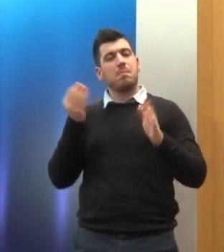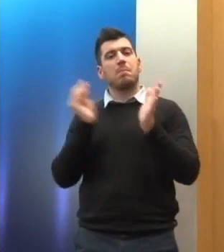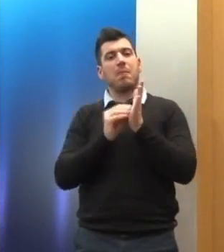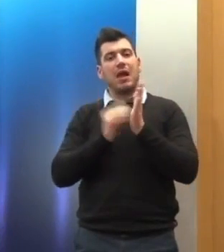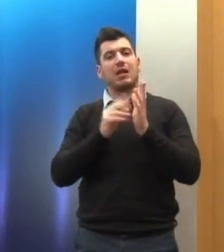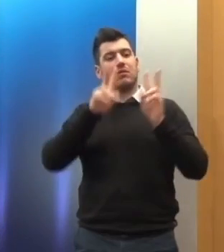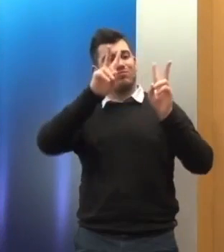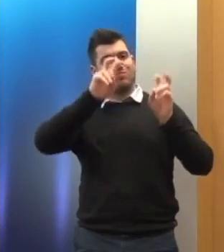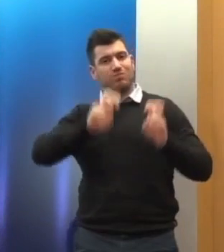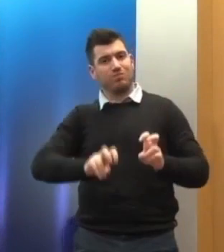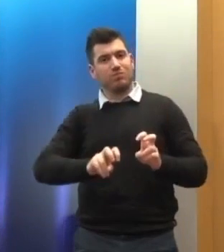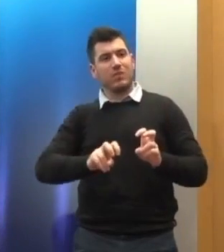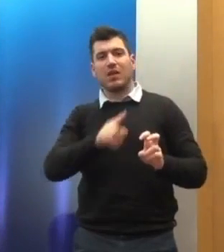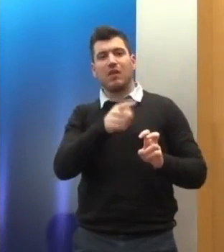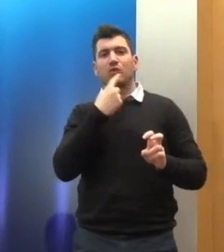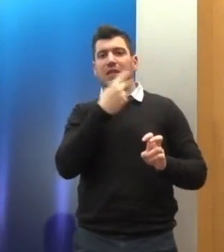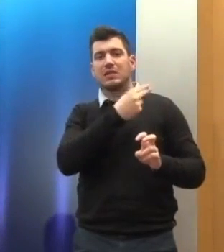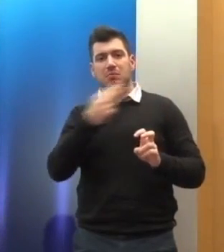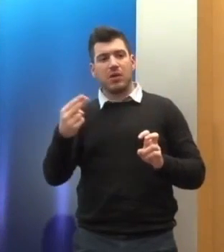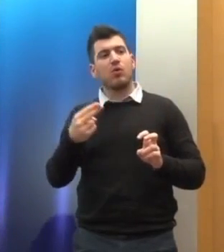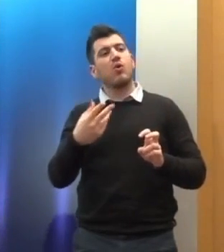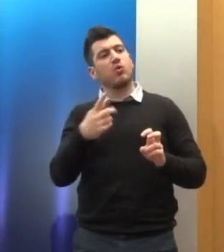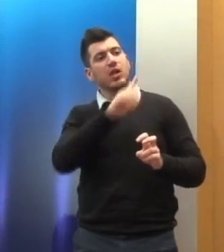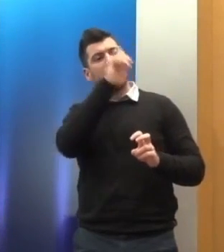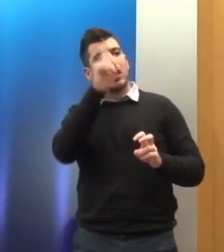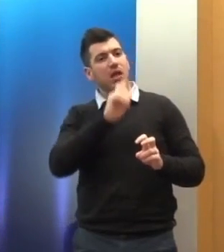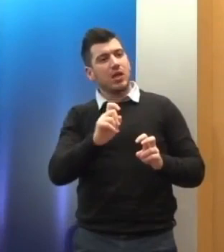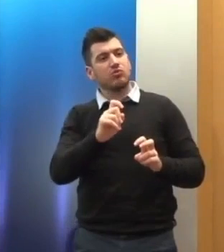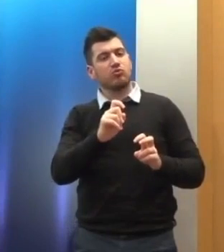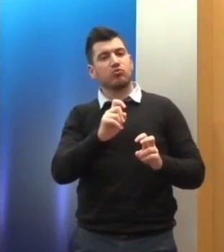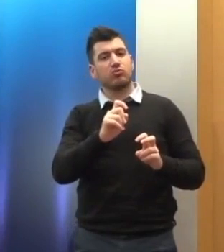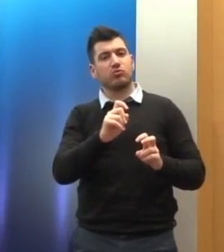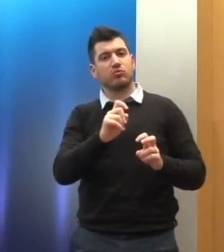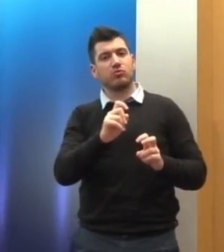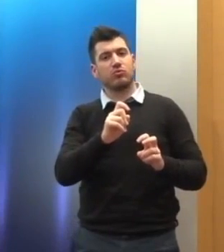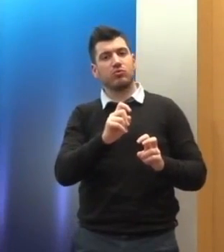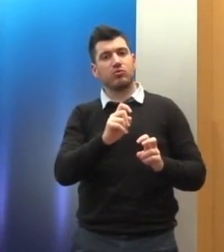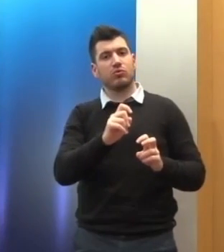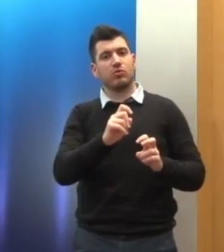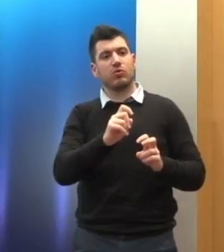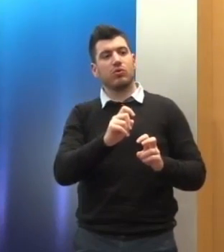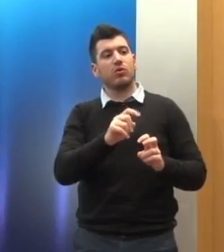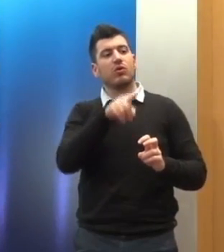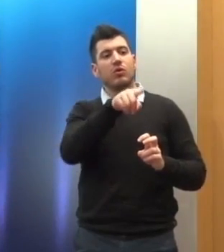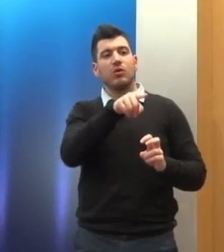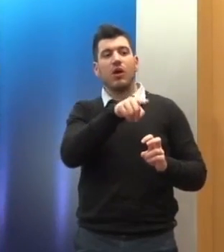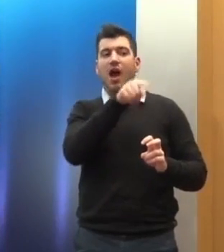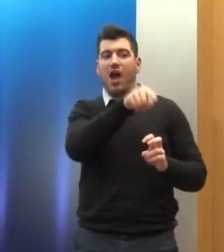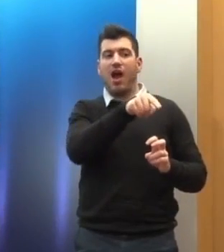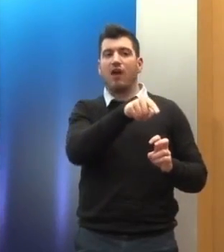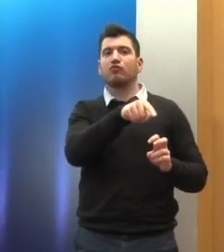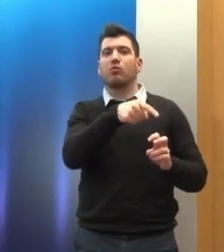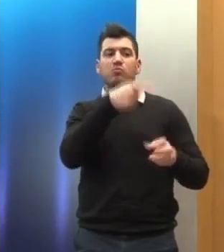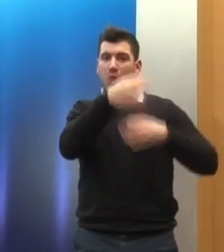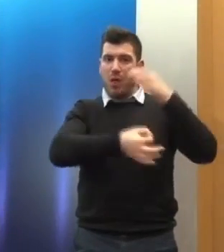ακουστεί πολύ θετικά στο επίπεδο Επιτροπής Υπουργών του Συμβουλίου της Ευρώπης για τον